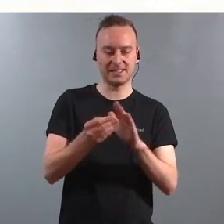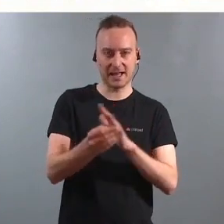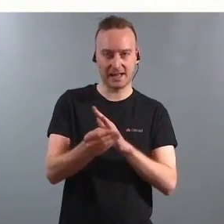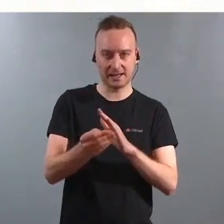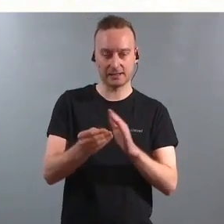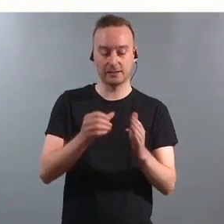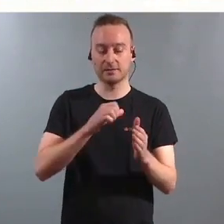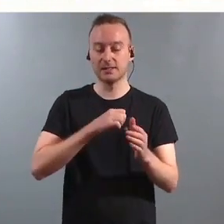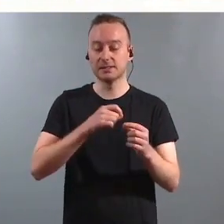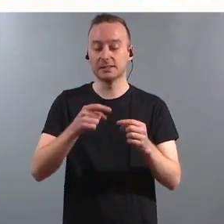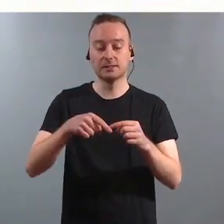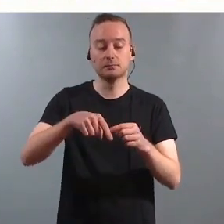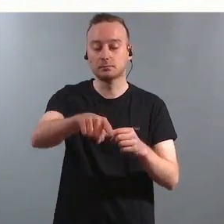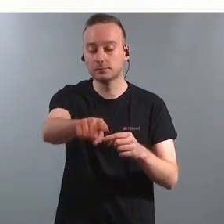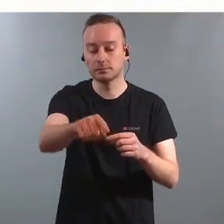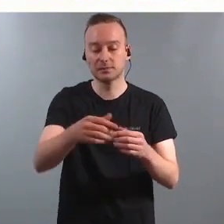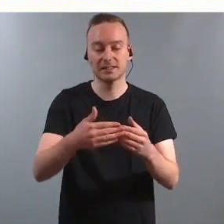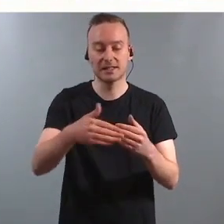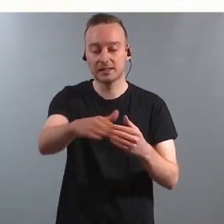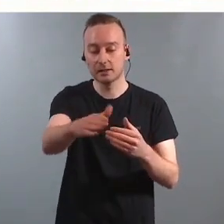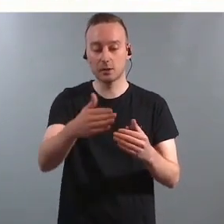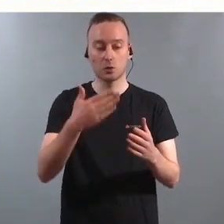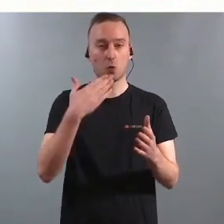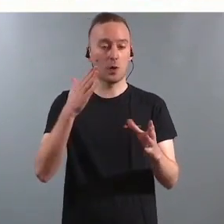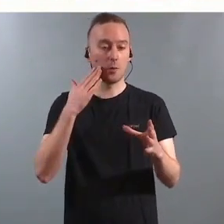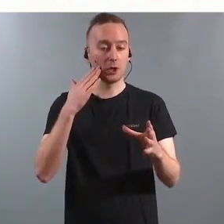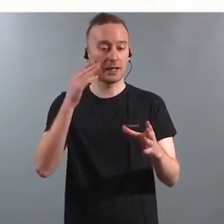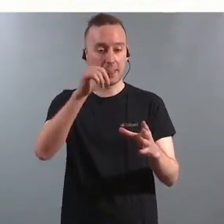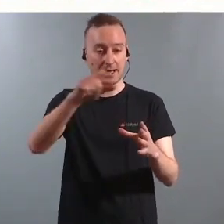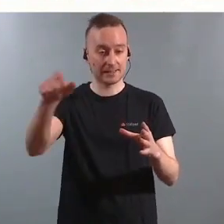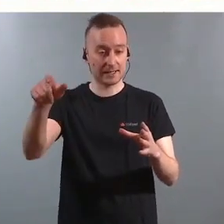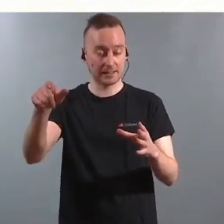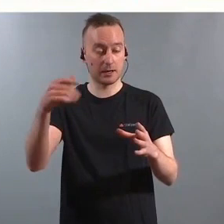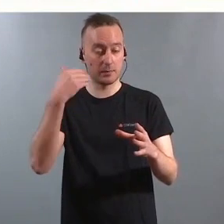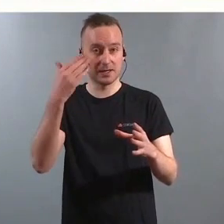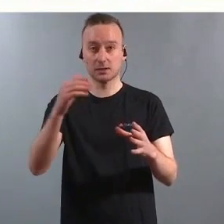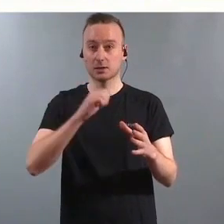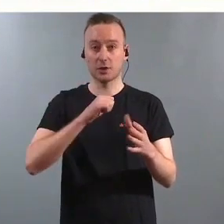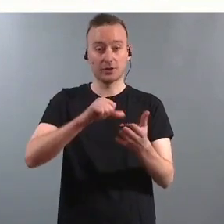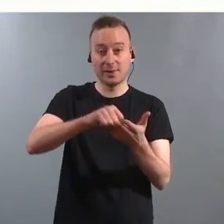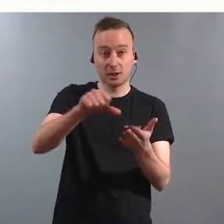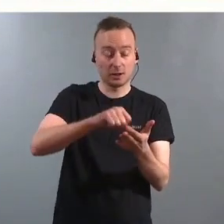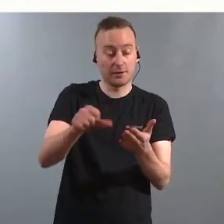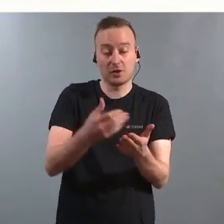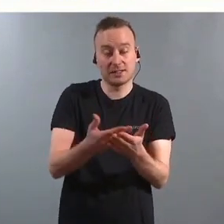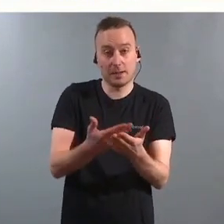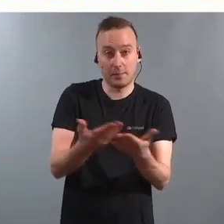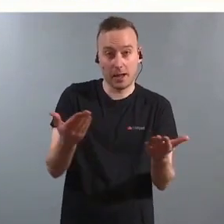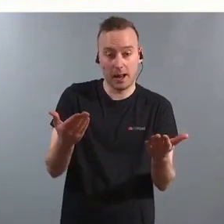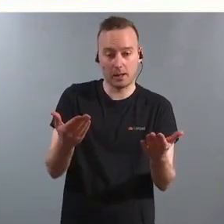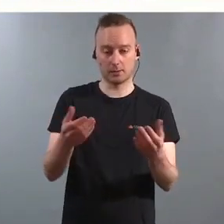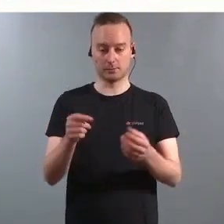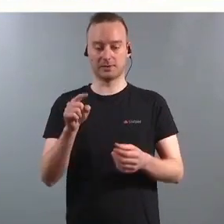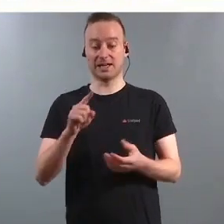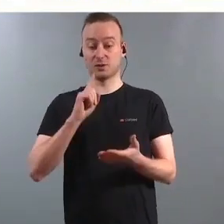som blir velfungerende og skattebetalere for de som er opptatt av det senere. Det var mange som så ned